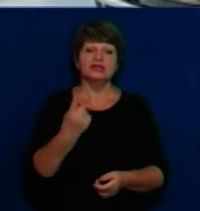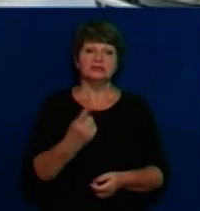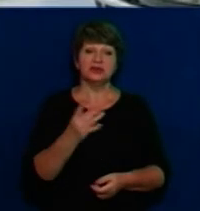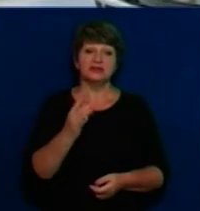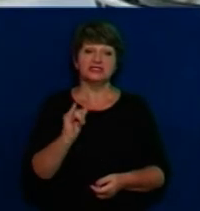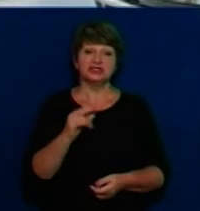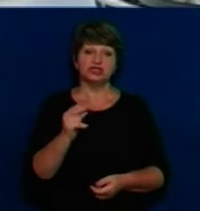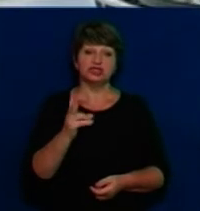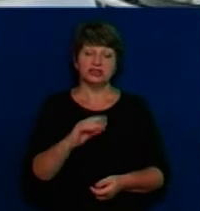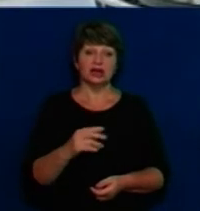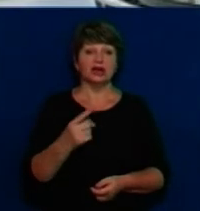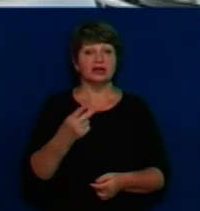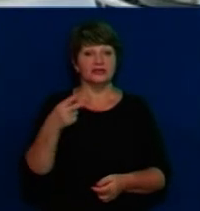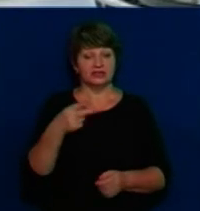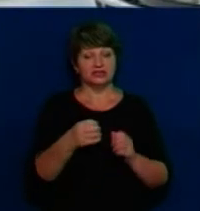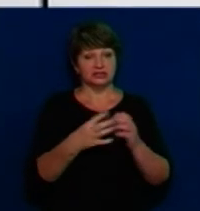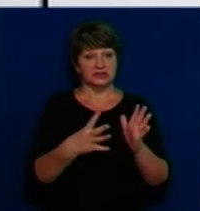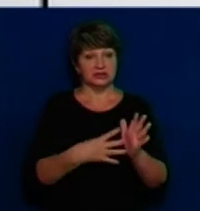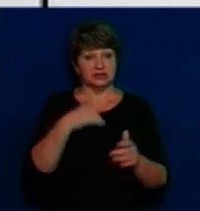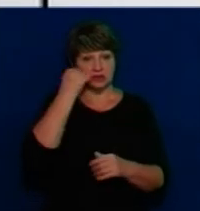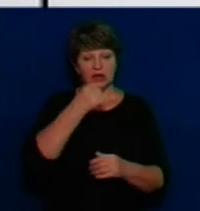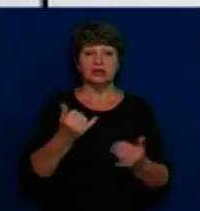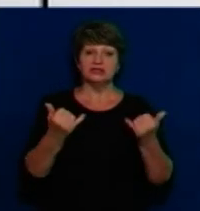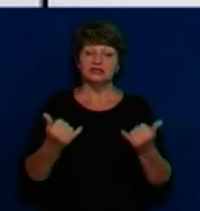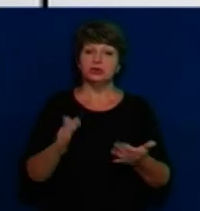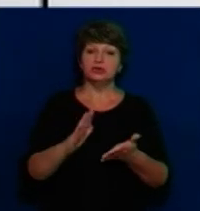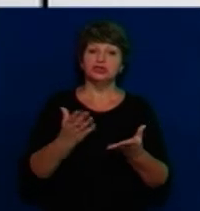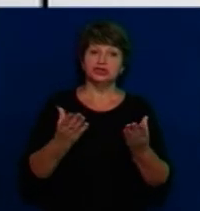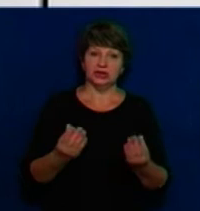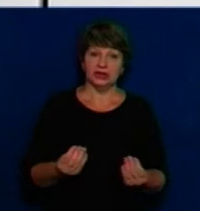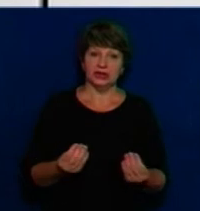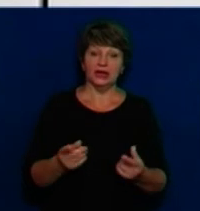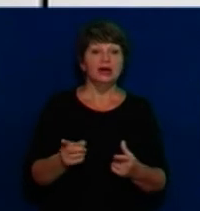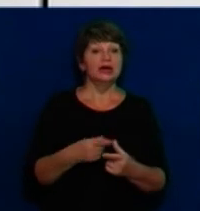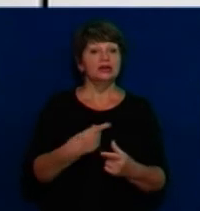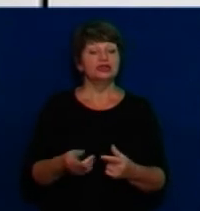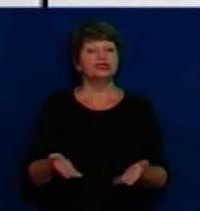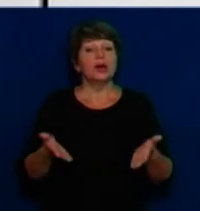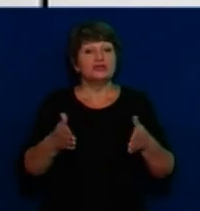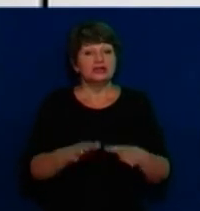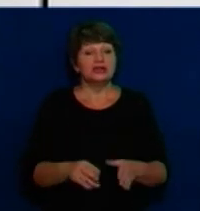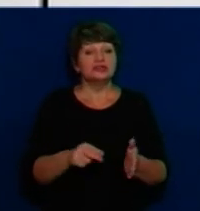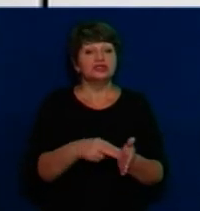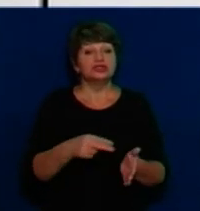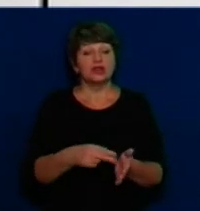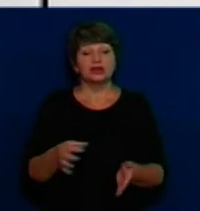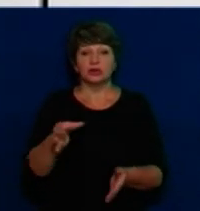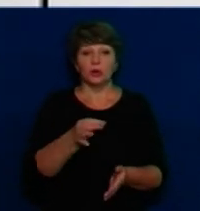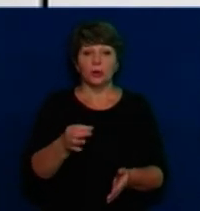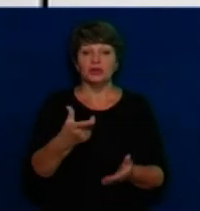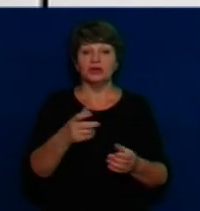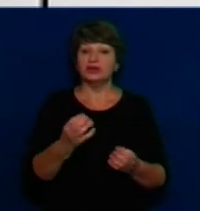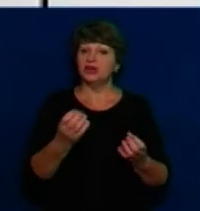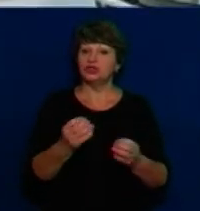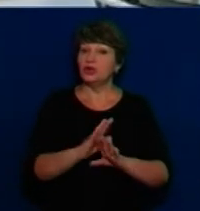Маємо про це намір поговорити детальніше. Станом на сьогоднішній день, чи лишився в Черкасській області, бодай, один регіон, де не створено жодної об'єднані